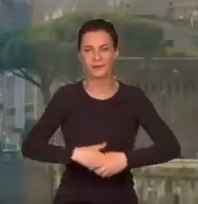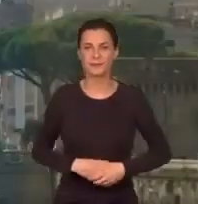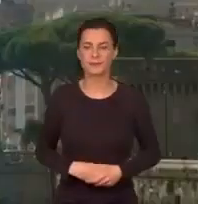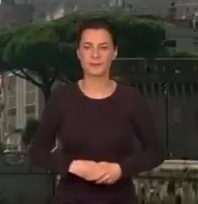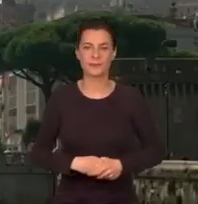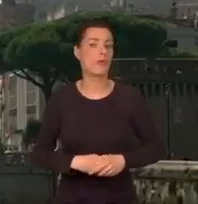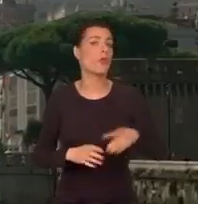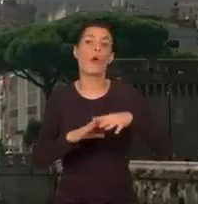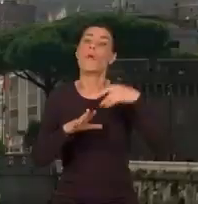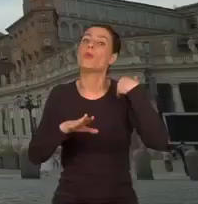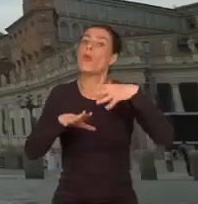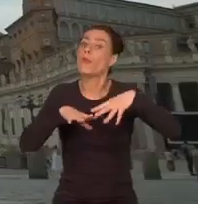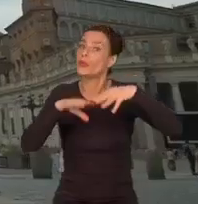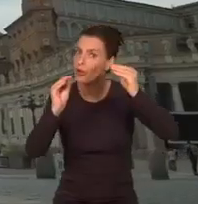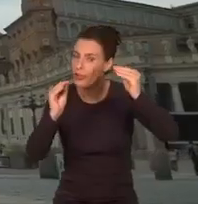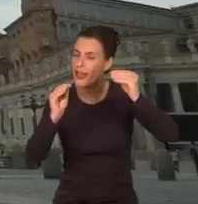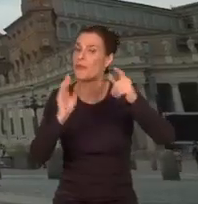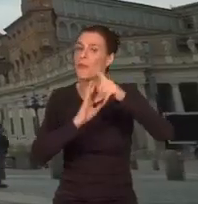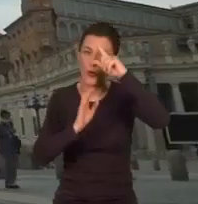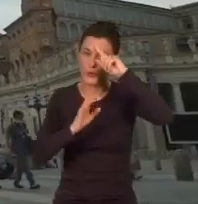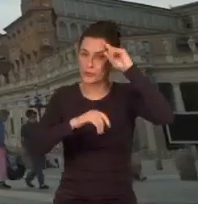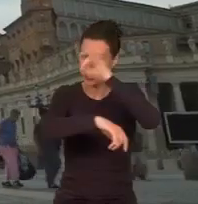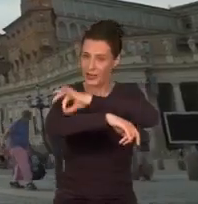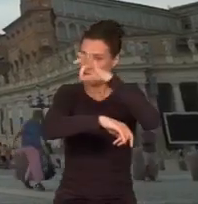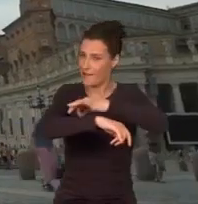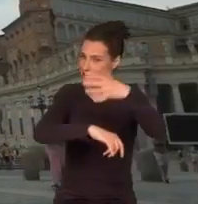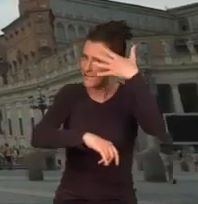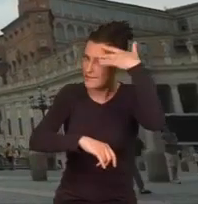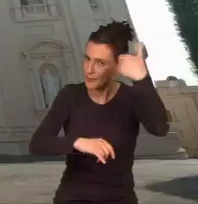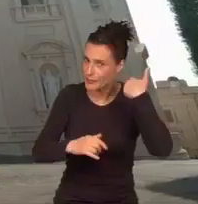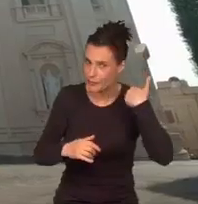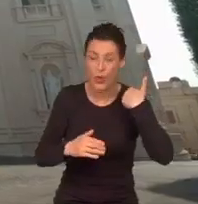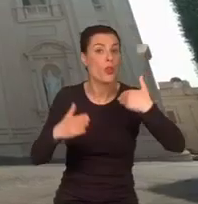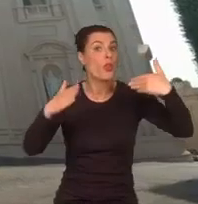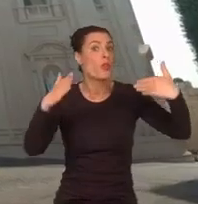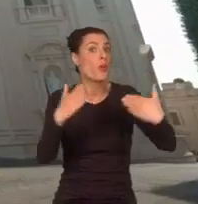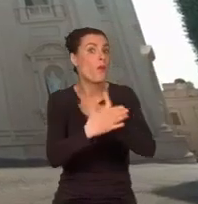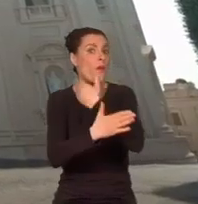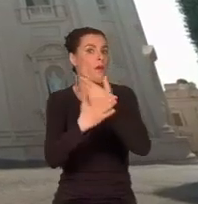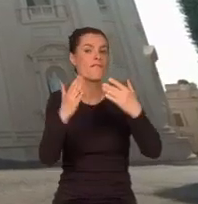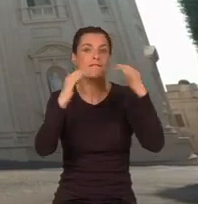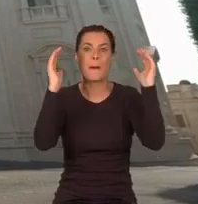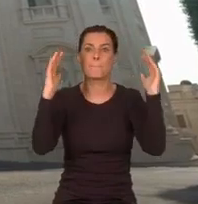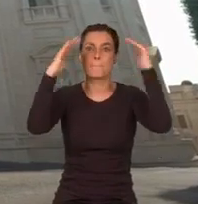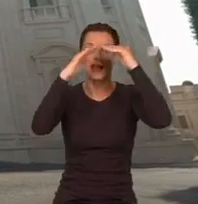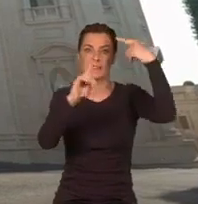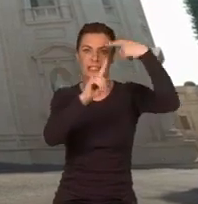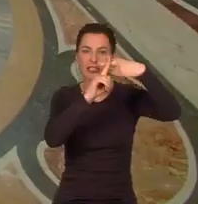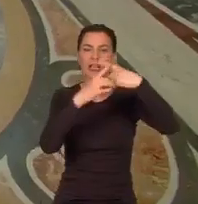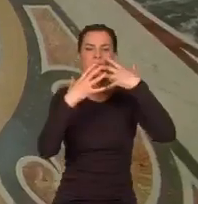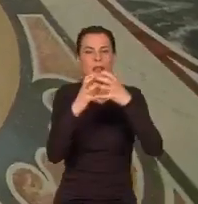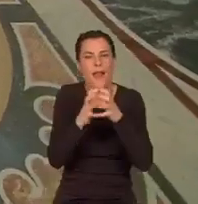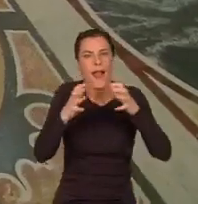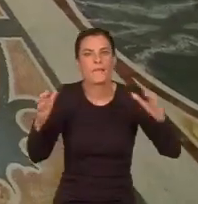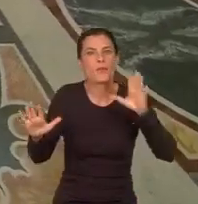A był to dopiero początek ambicji architektów. Nowa Bazylika św. Piotra miała być największa na świecie, wielkości trzech boisk